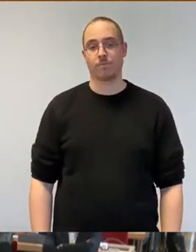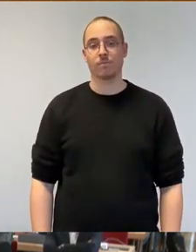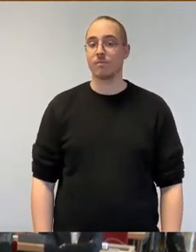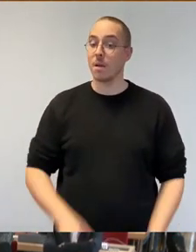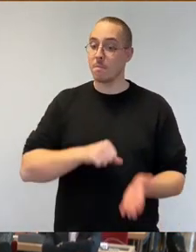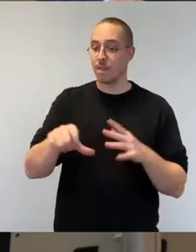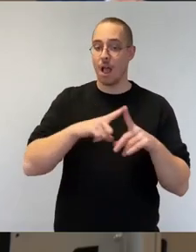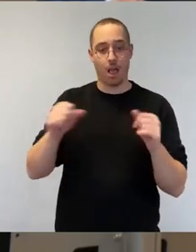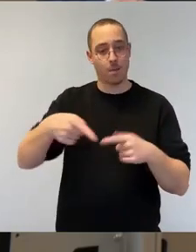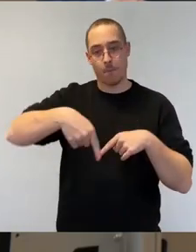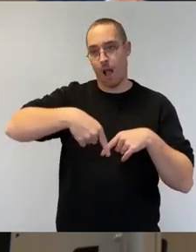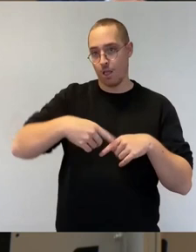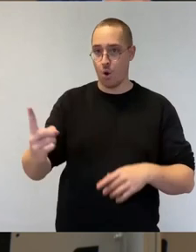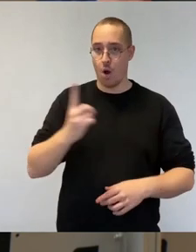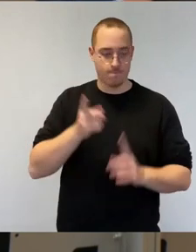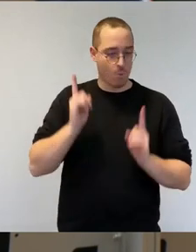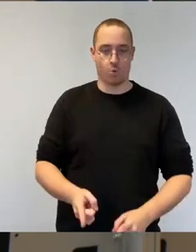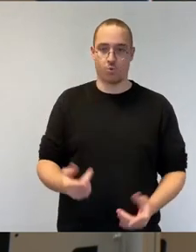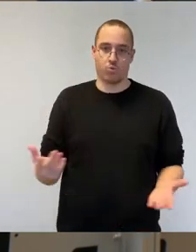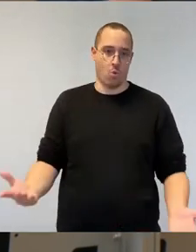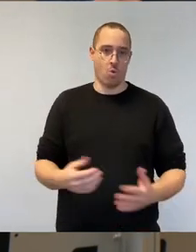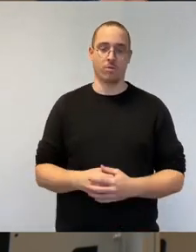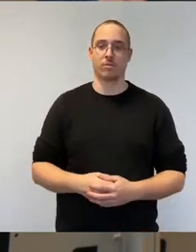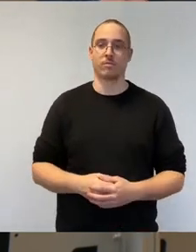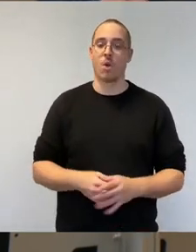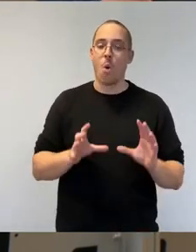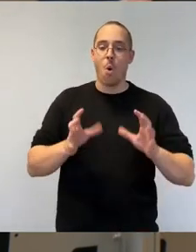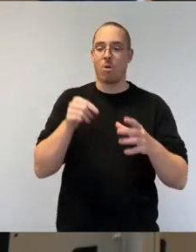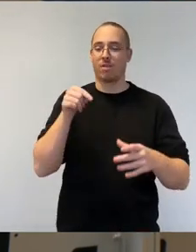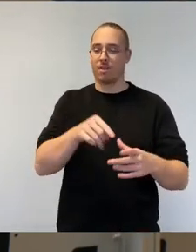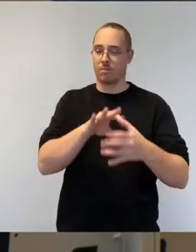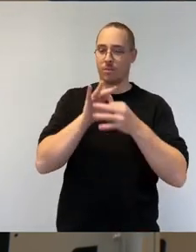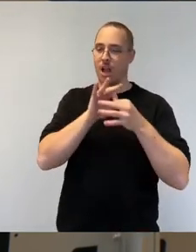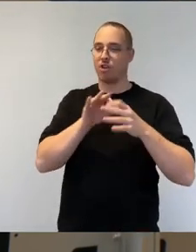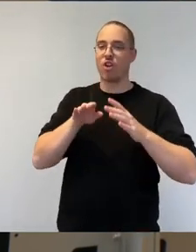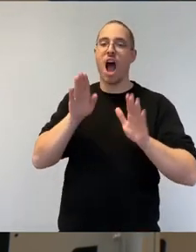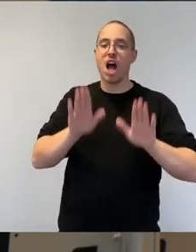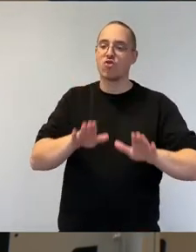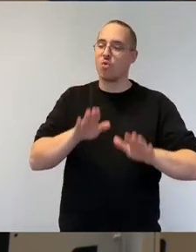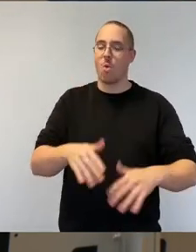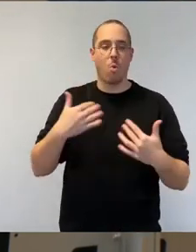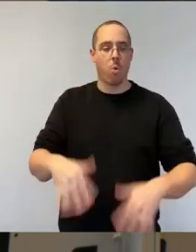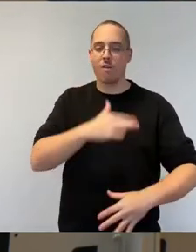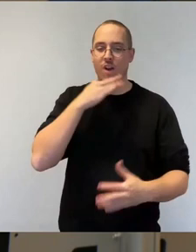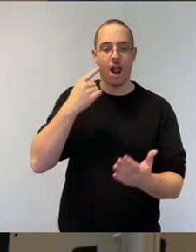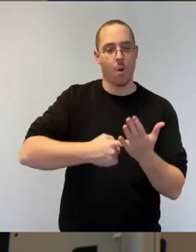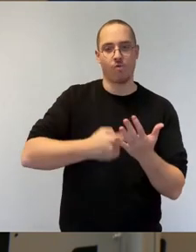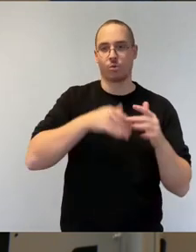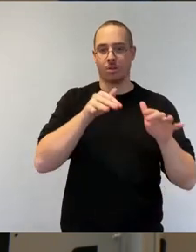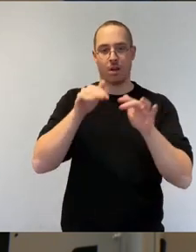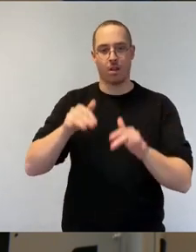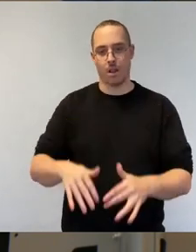befinden sich aktuell insbesondere im Bereich Asyl vor riesigen Herausforderungen. Da sind große Grundsatzentscheidungen wie die zur Bezahlkarte wichtig,